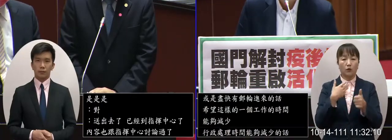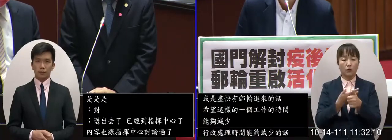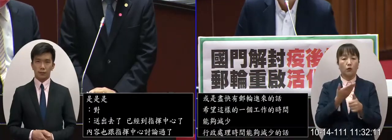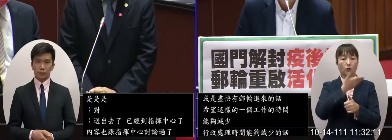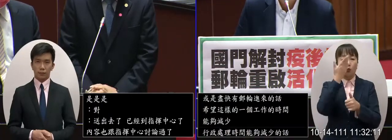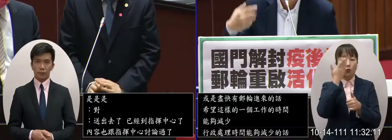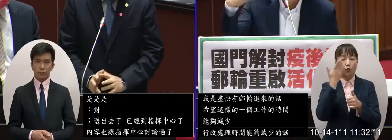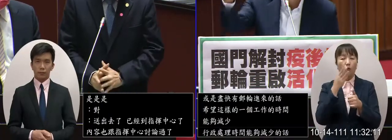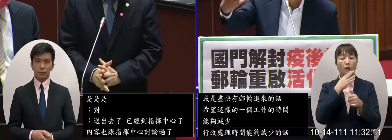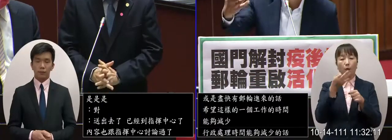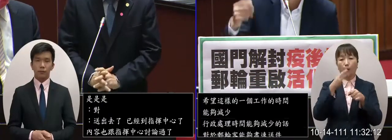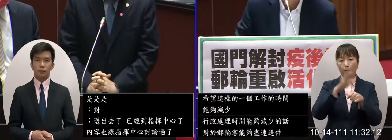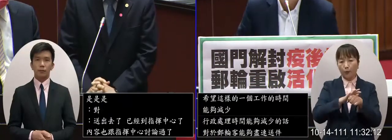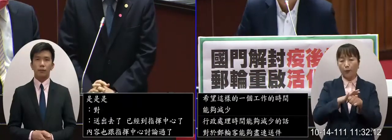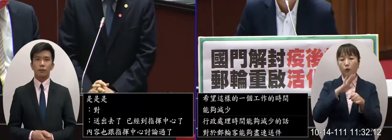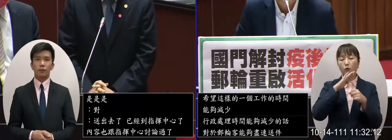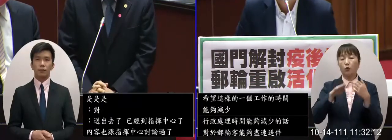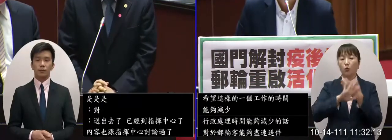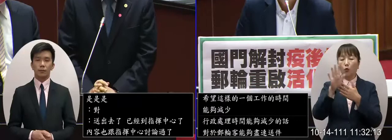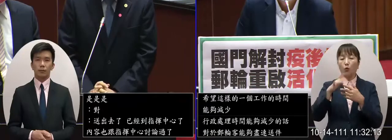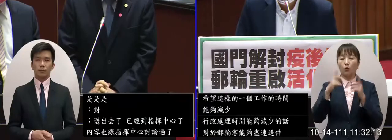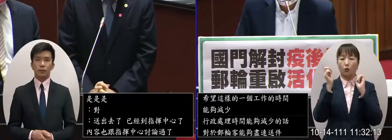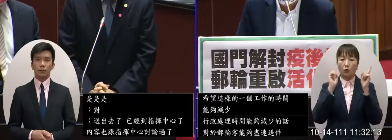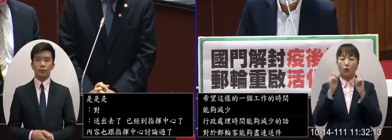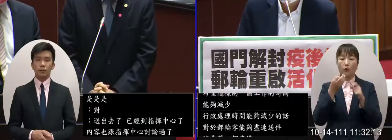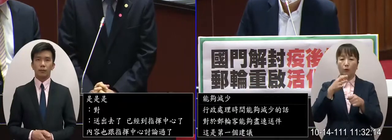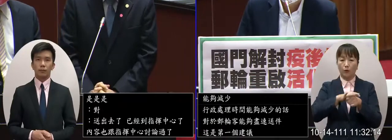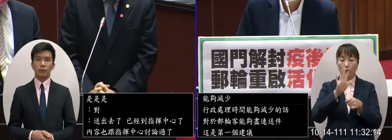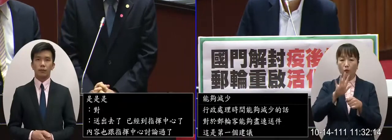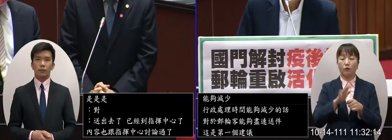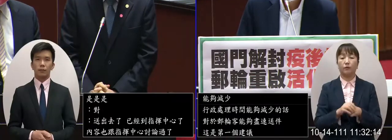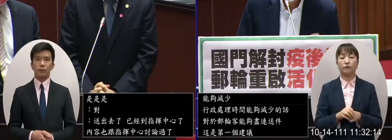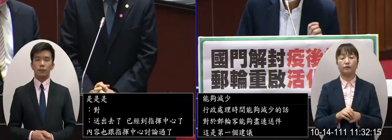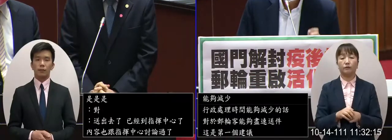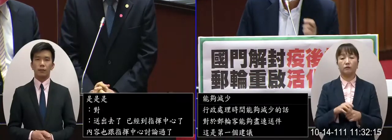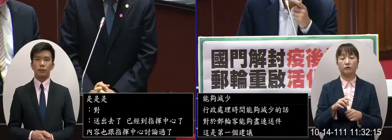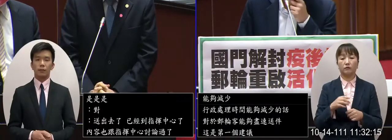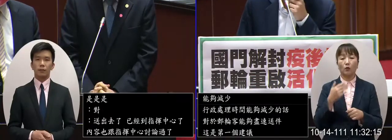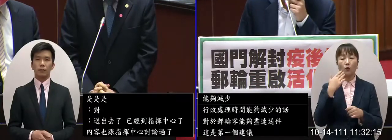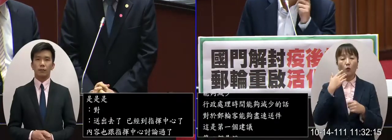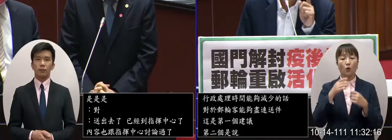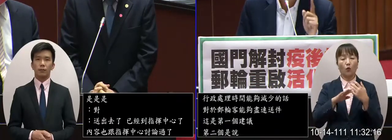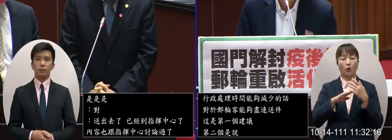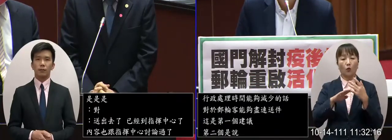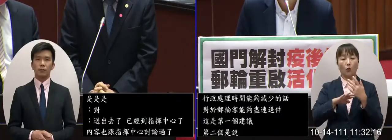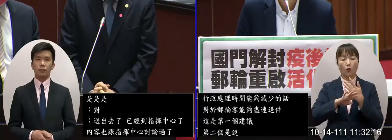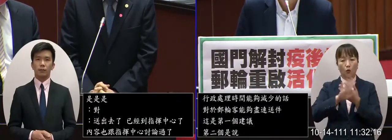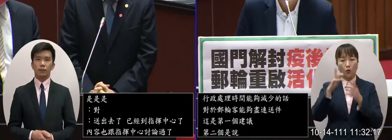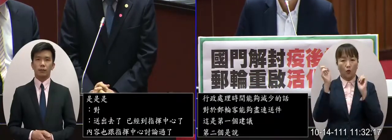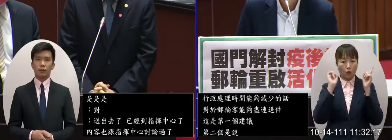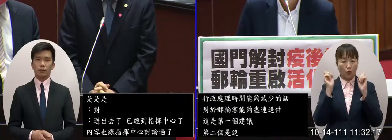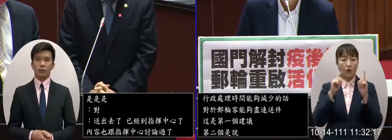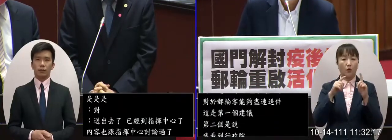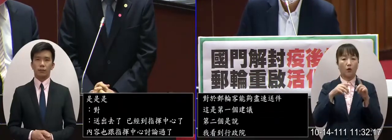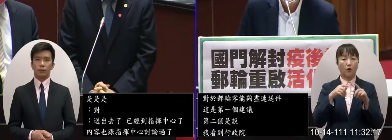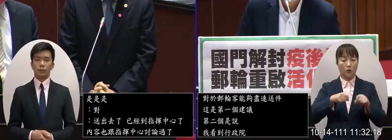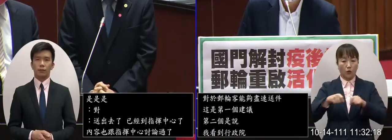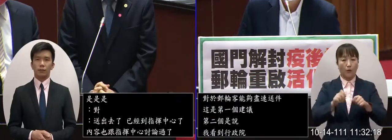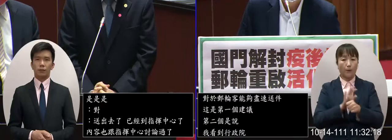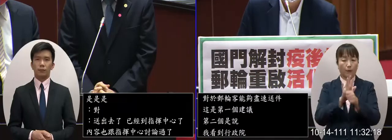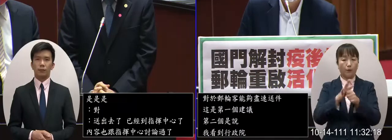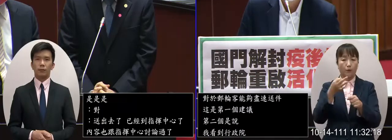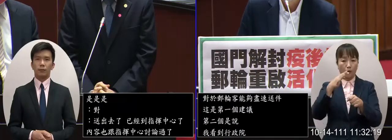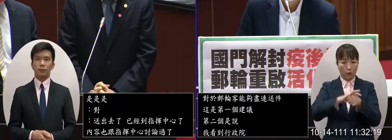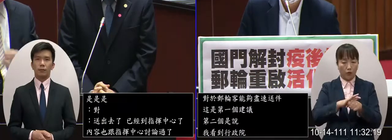旅展的行銷補助到外地的行銷補助那我要講的是說外地的行銷補助方案很好但我